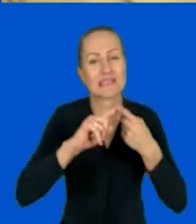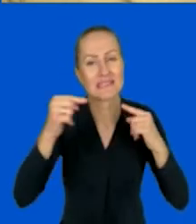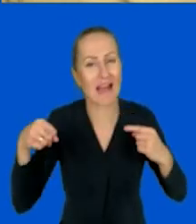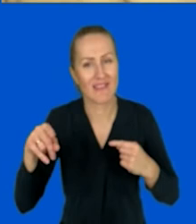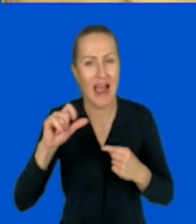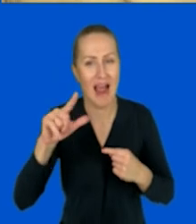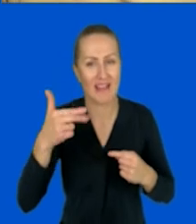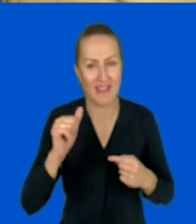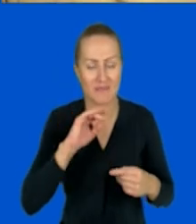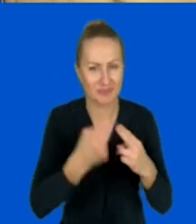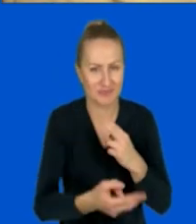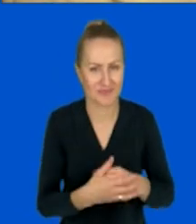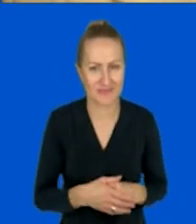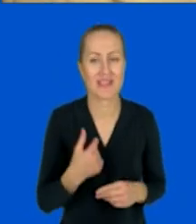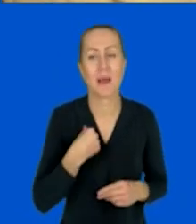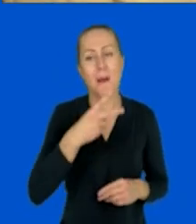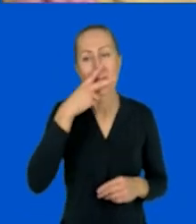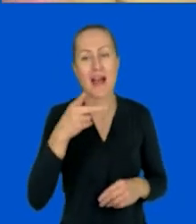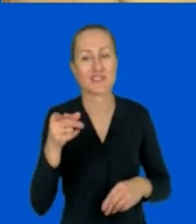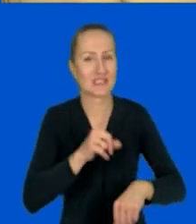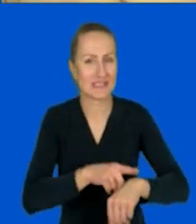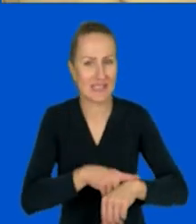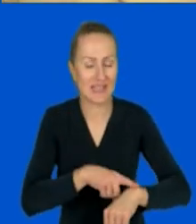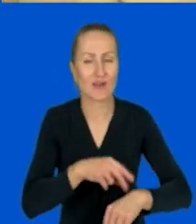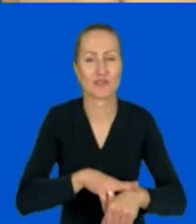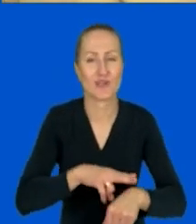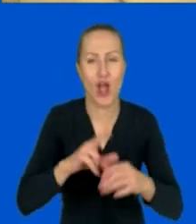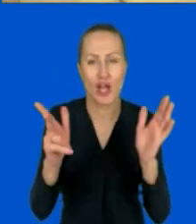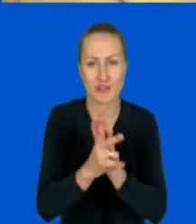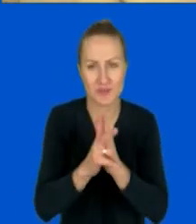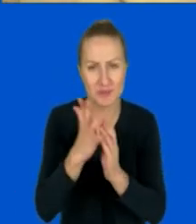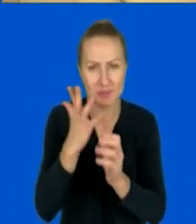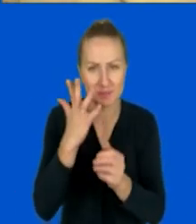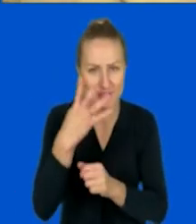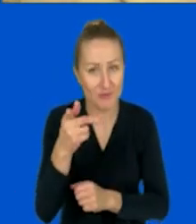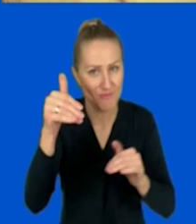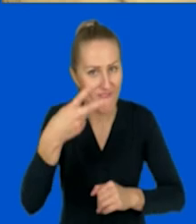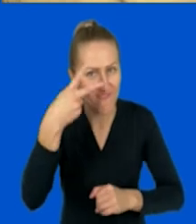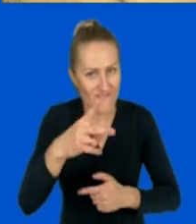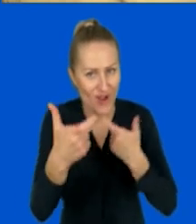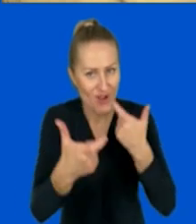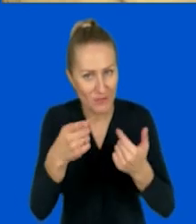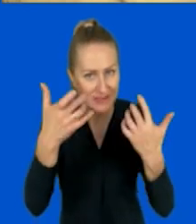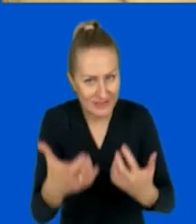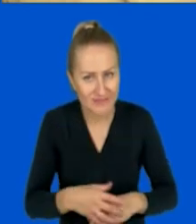No właśnie. Patrzę na zegarek, jest 18.54. Możemy zagrać jeszcze raz. Słuchajcie,